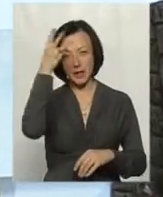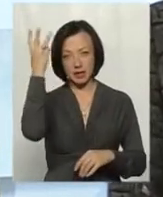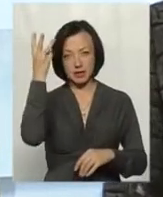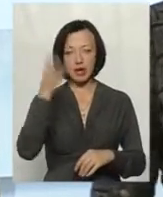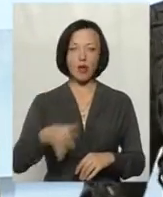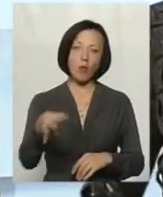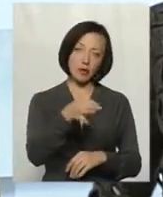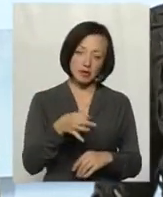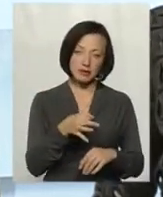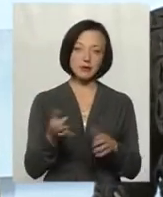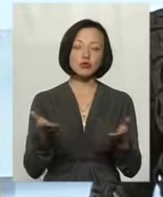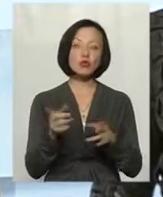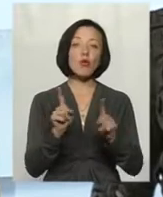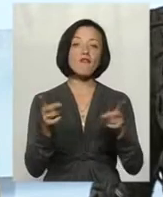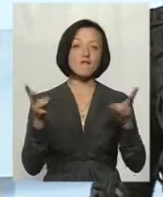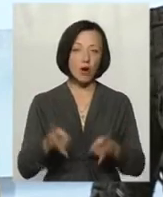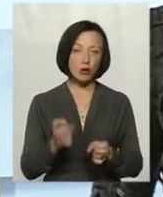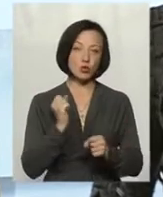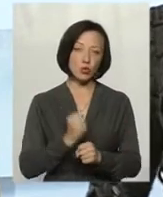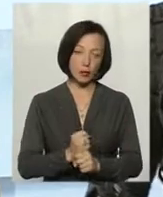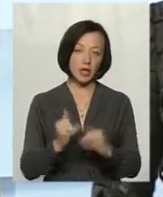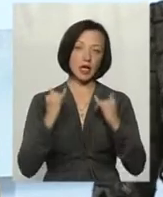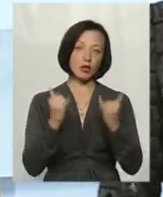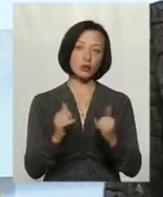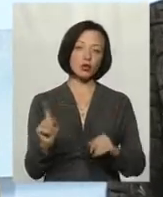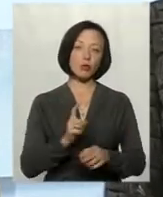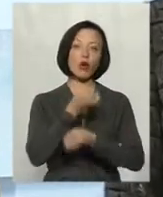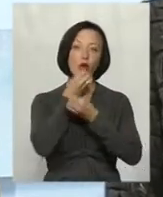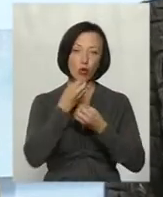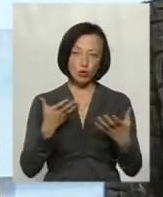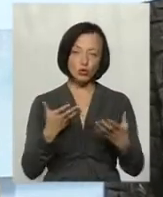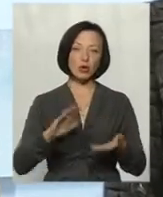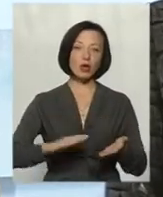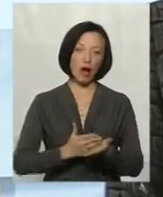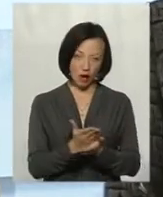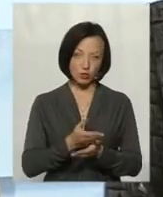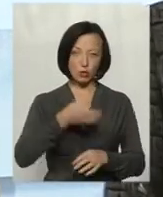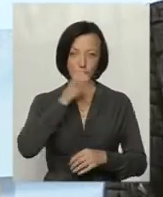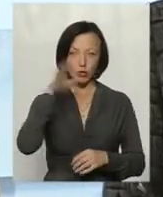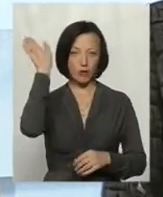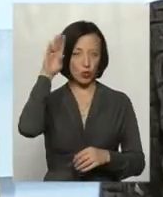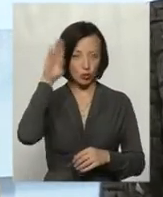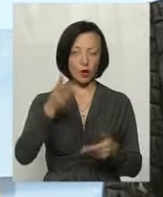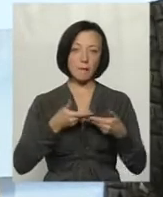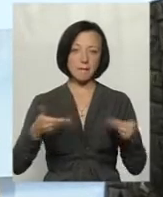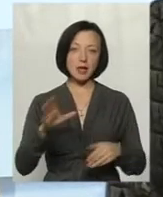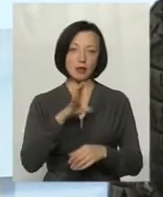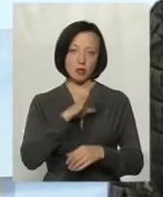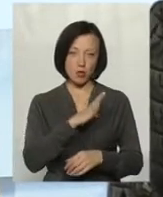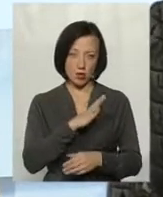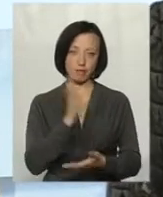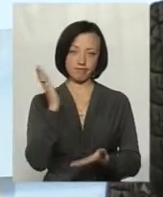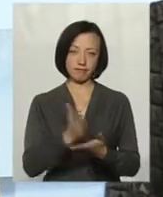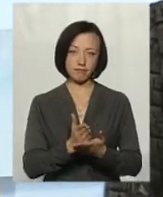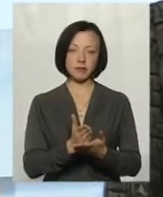Хмельницькій області і що варто зробити для того, щоб хорошою і якісною питною водою ми були забезпечені